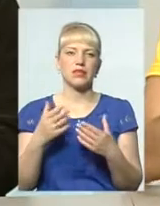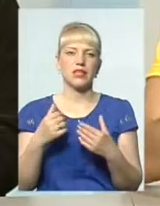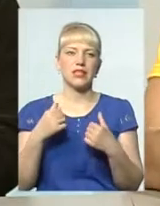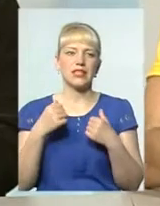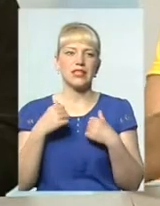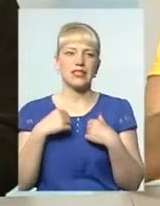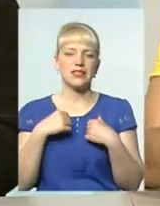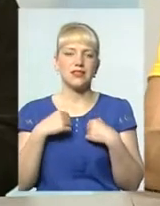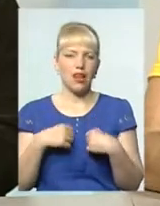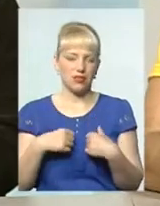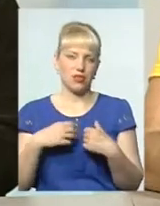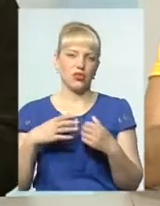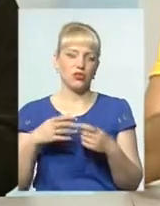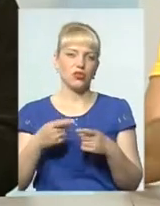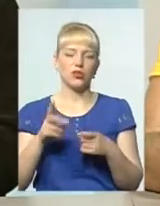там затишно,